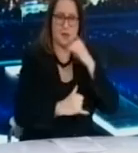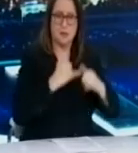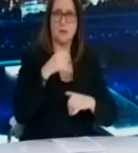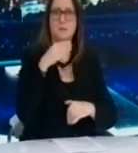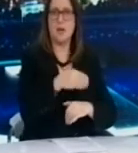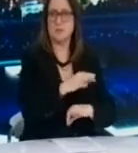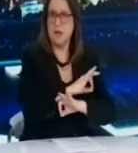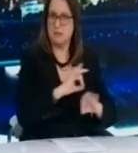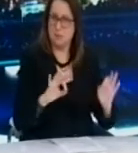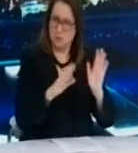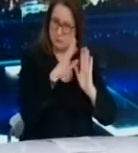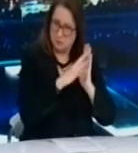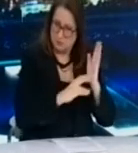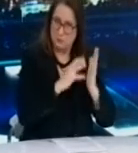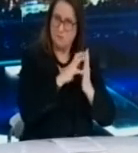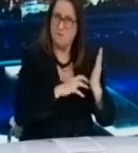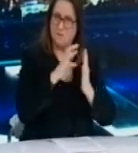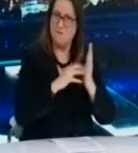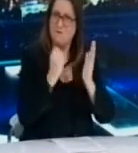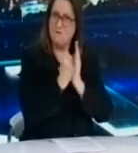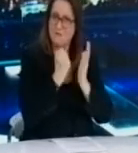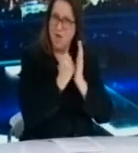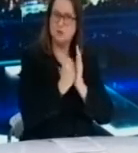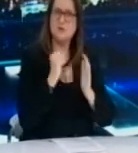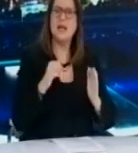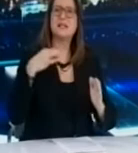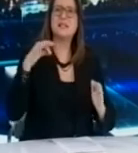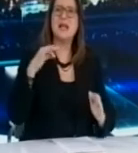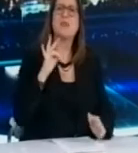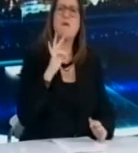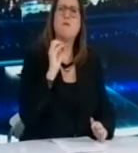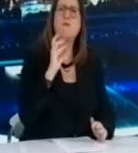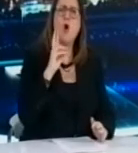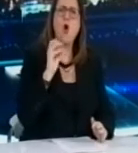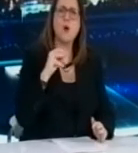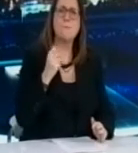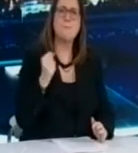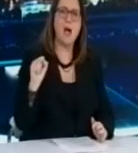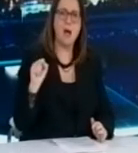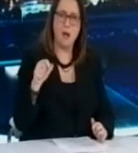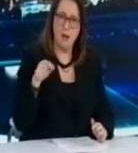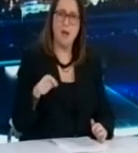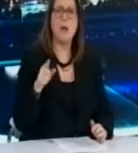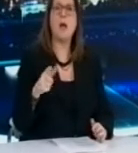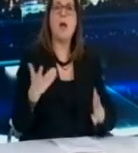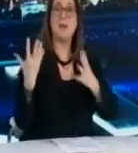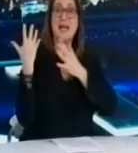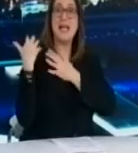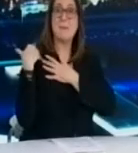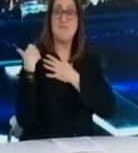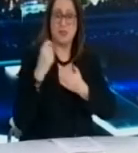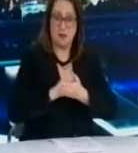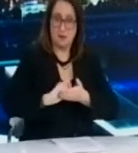και Κοινωνικών Υποθέσεων και αφετέρου από τον ιστότοπο format.gov.gr κατόπιν υπεύθυνης δήλωσης αίτησης του